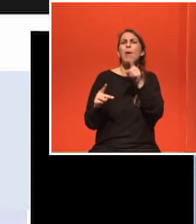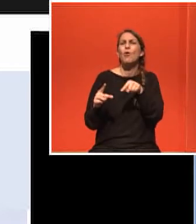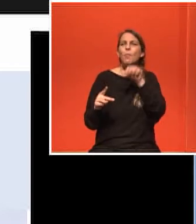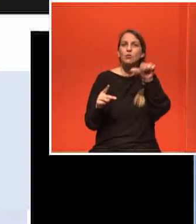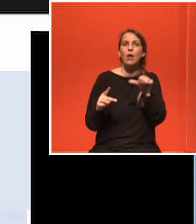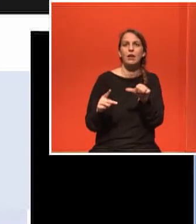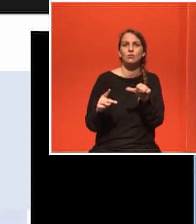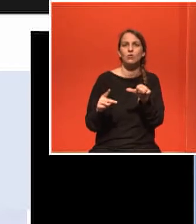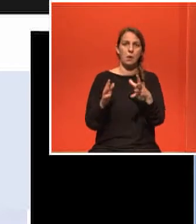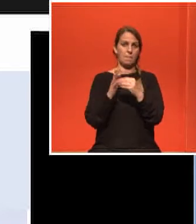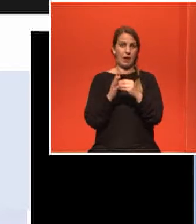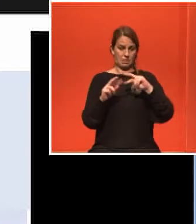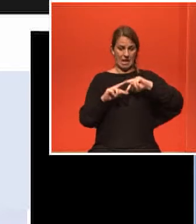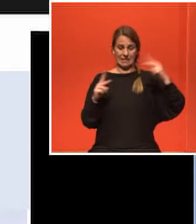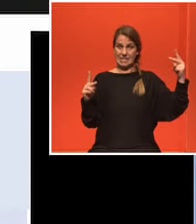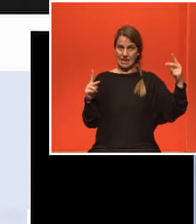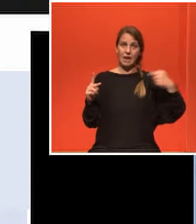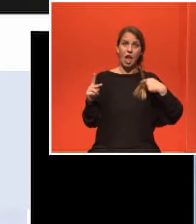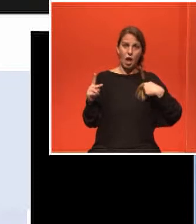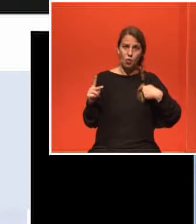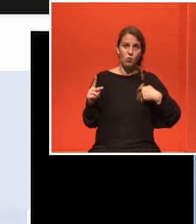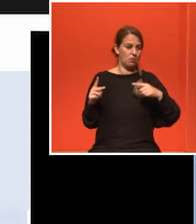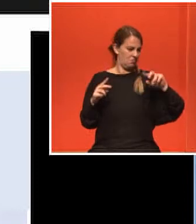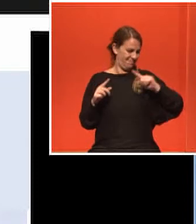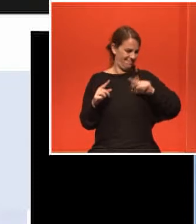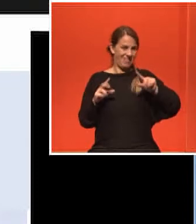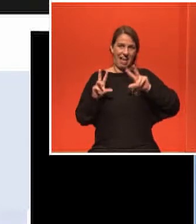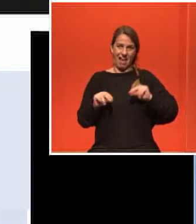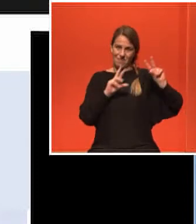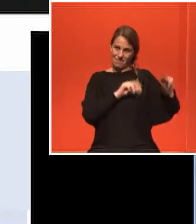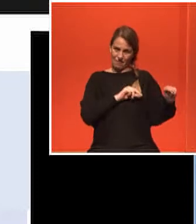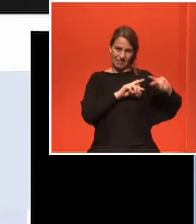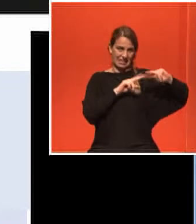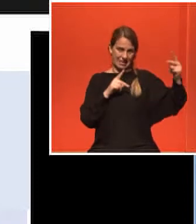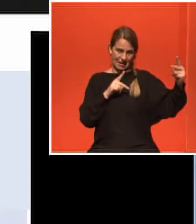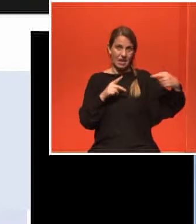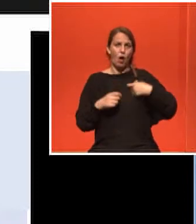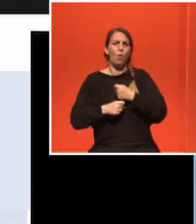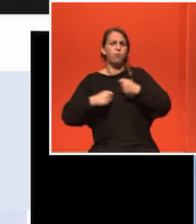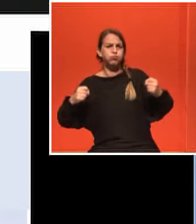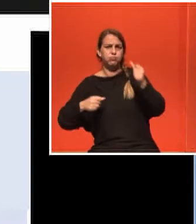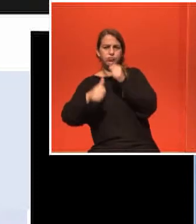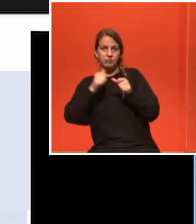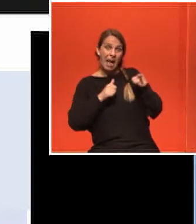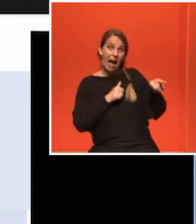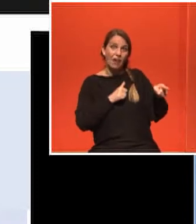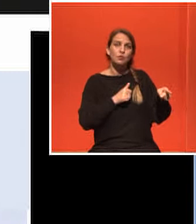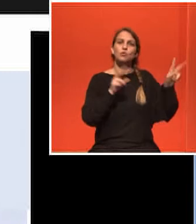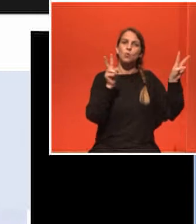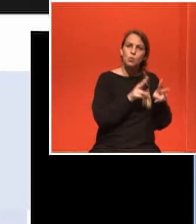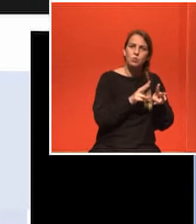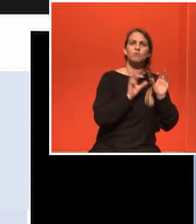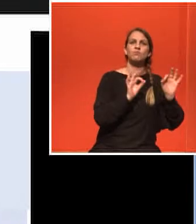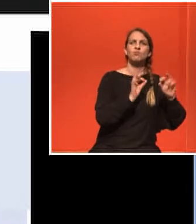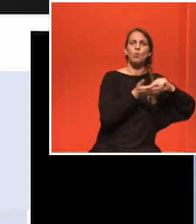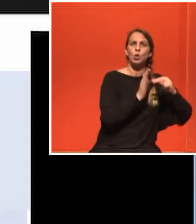τρόπο με τον οποίο διαβάζεται το γενετικό υλικό και στη φύση τέτοια παραδείγματα τα έχουμε ο μεταξοσκόλικας